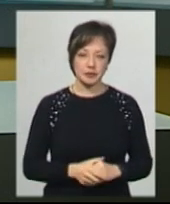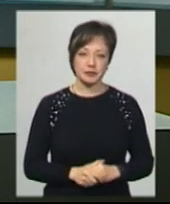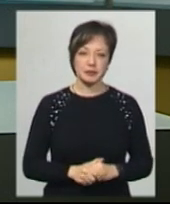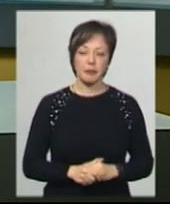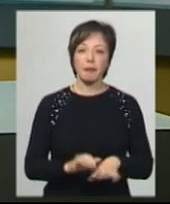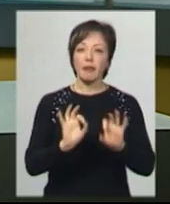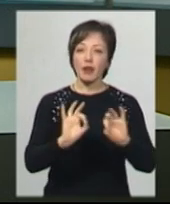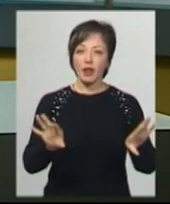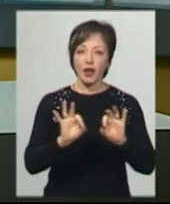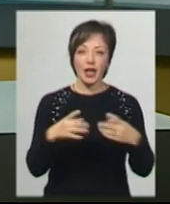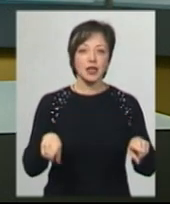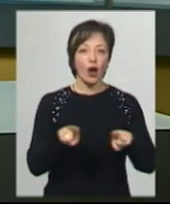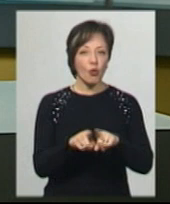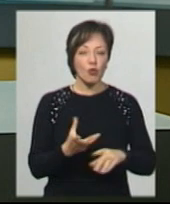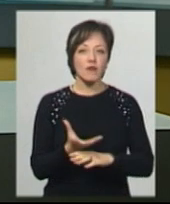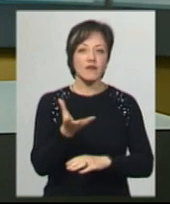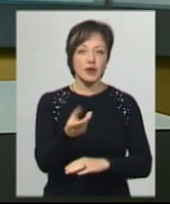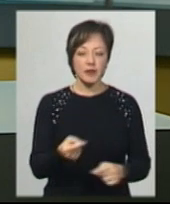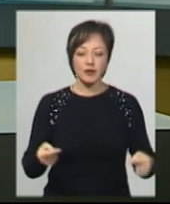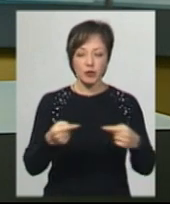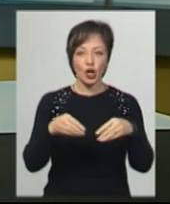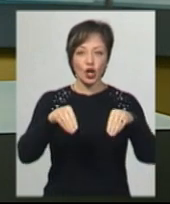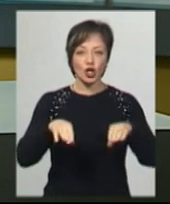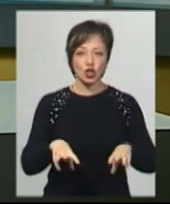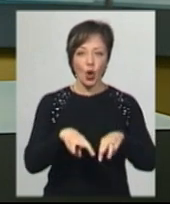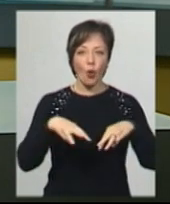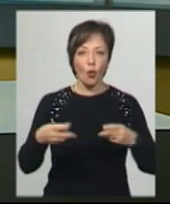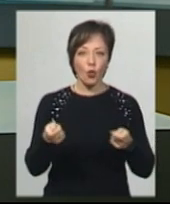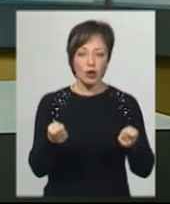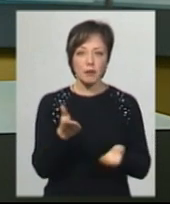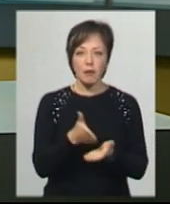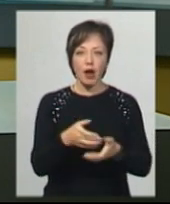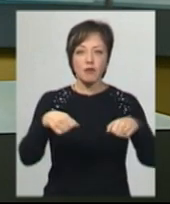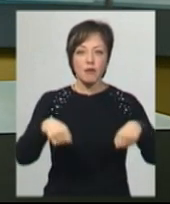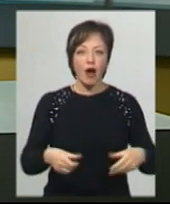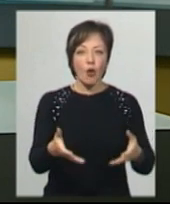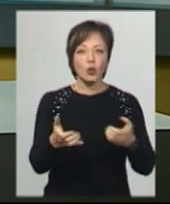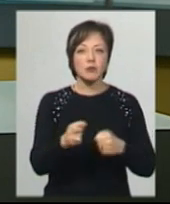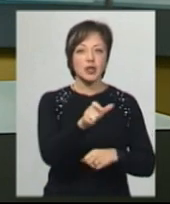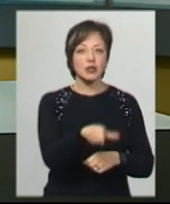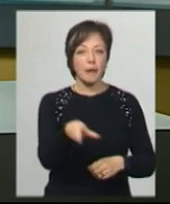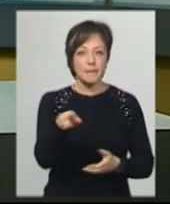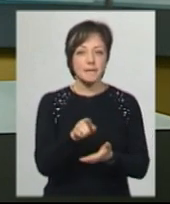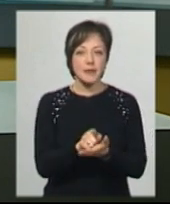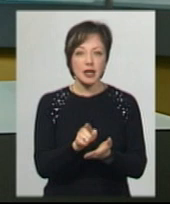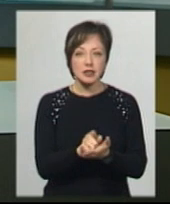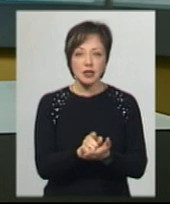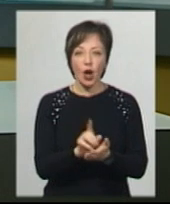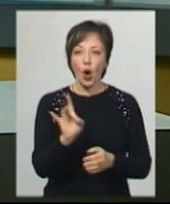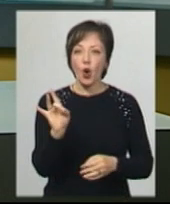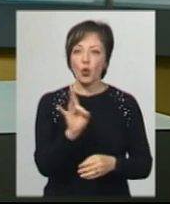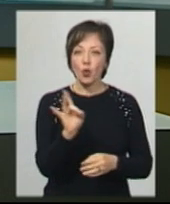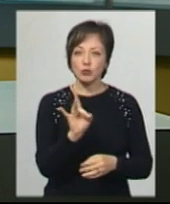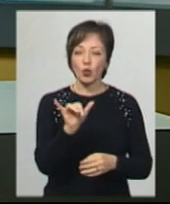За її словами, таку виплату відповідно до рішення уряду мають право отримати ті одержувачі пенсії, розмір яких станом на